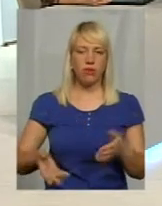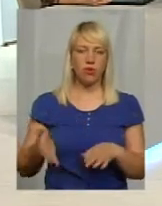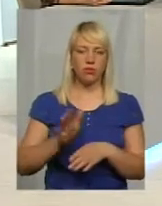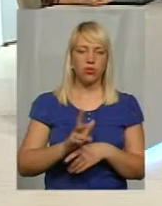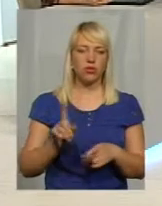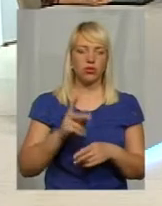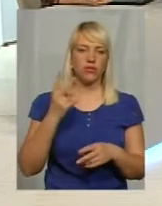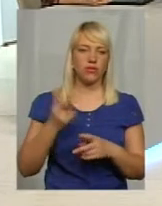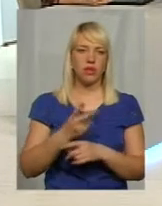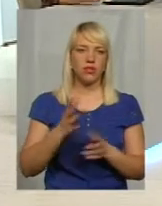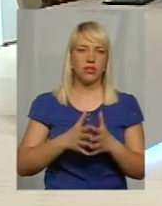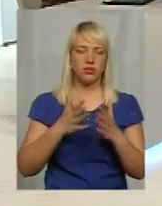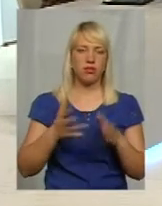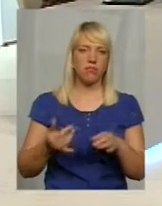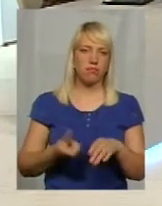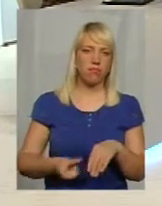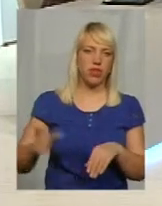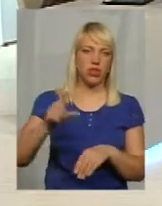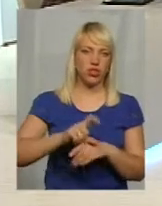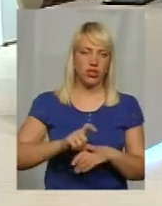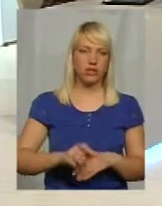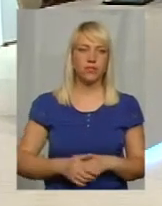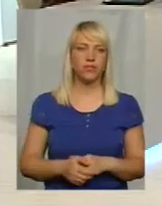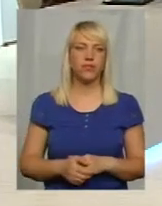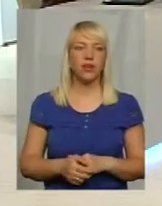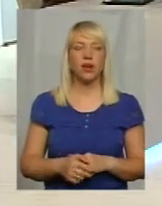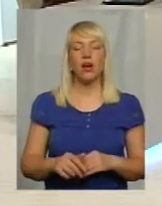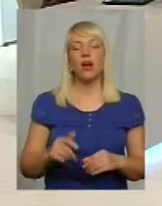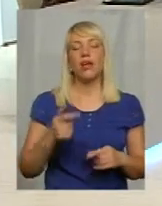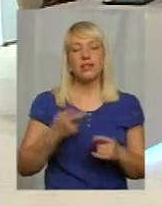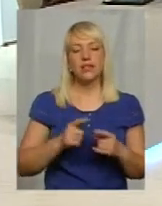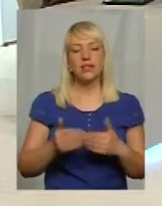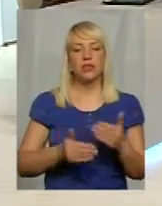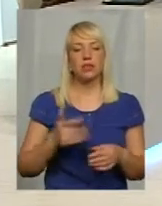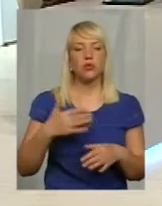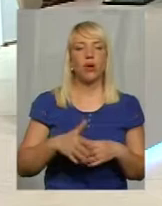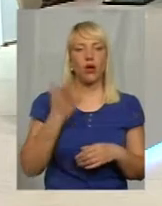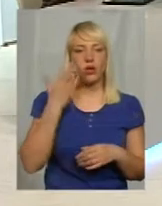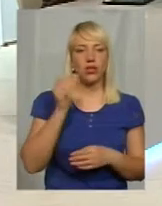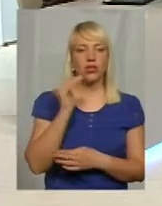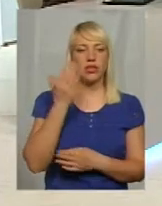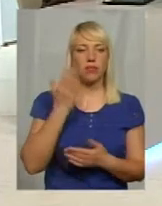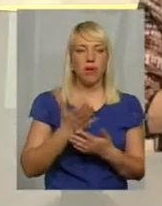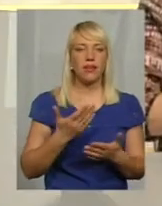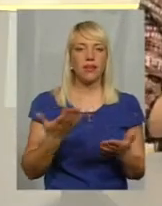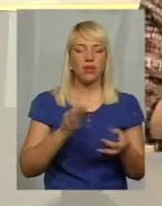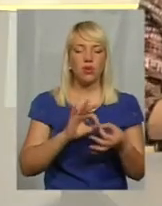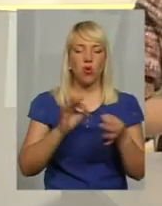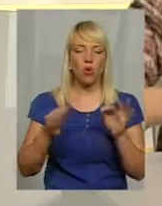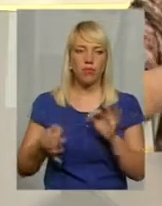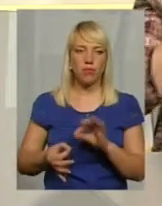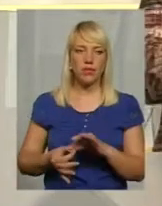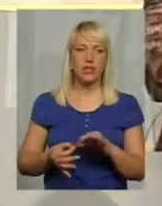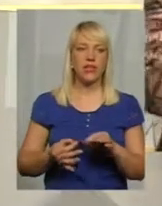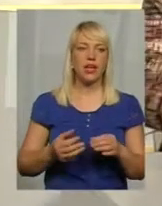харчування для спортсмінів. Оці етапи зрозумілі. А от коли дитина має дійсно олімпійські амбіції, її родина має ці